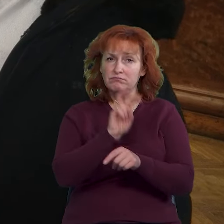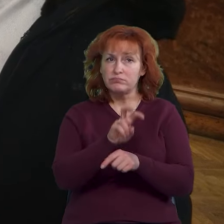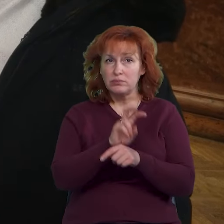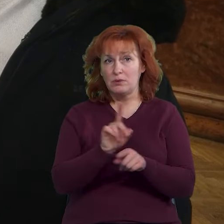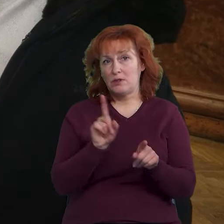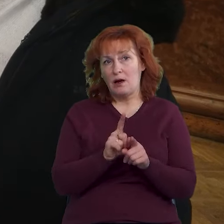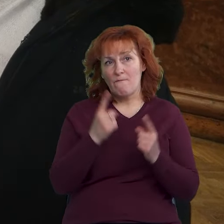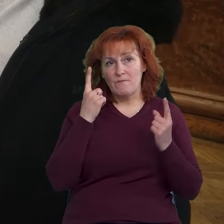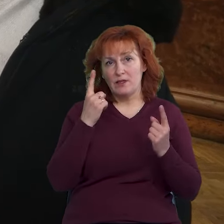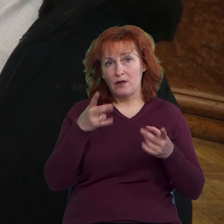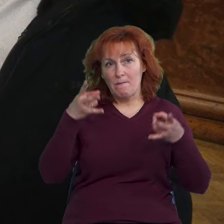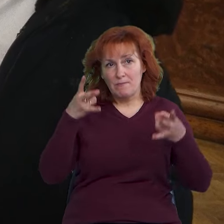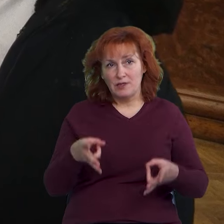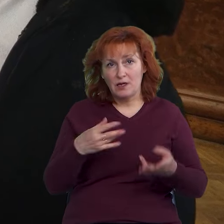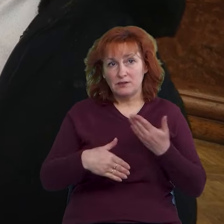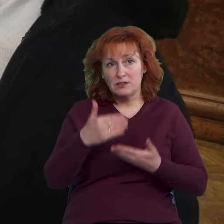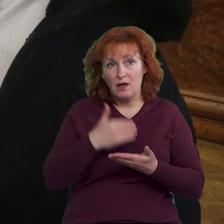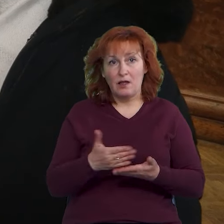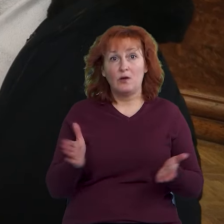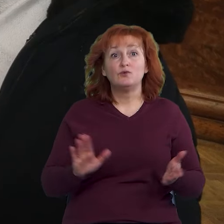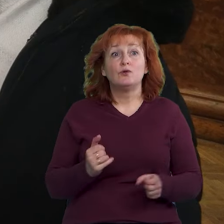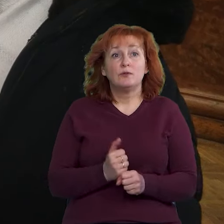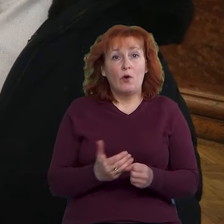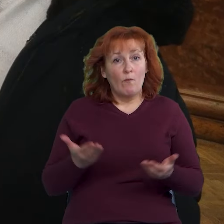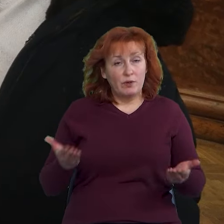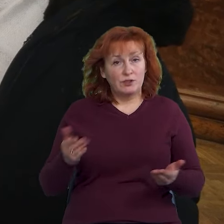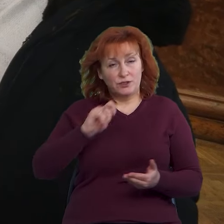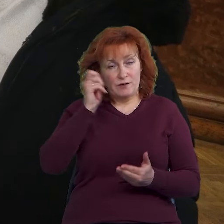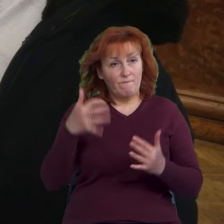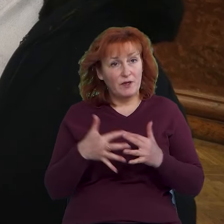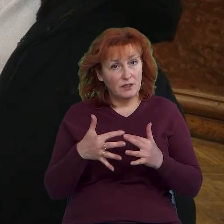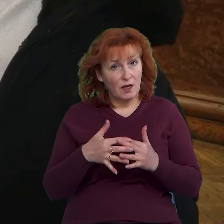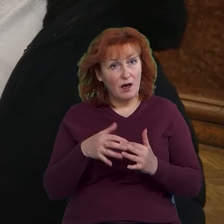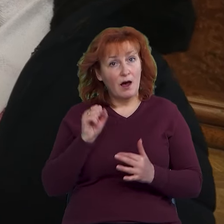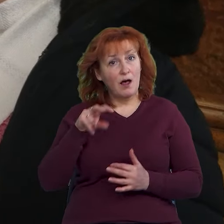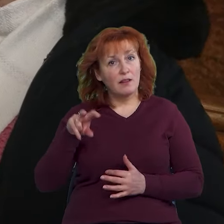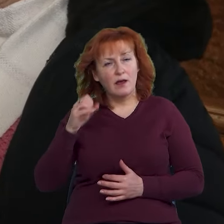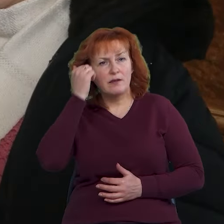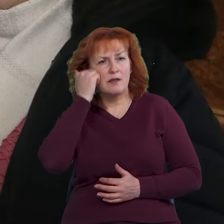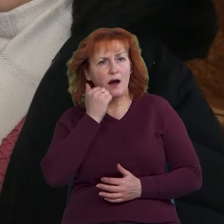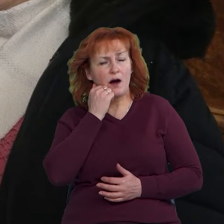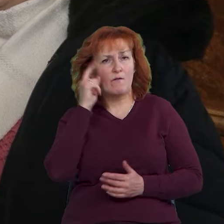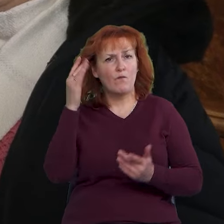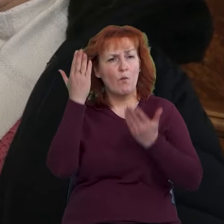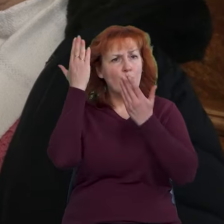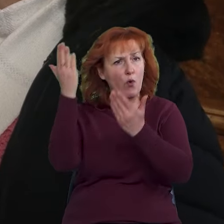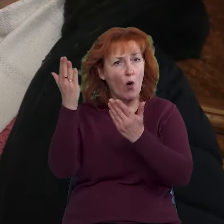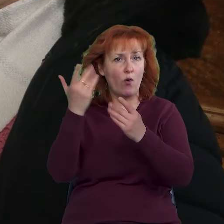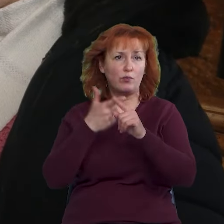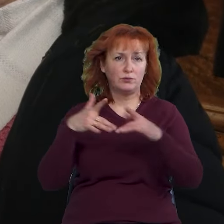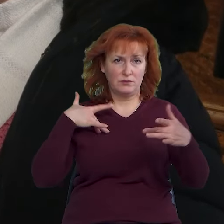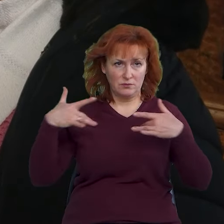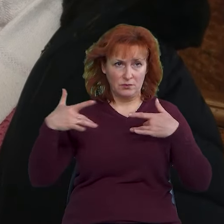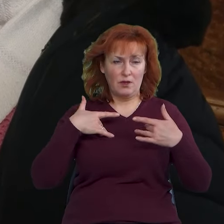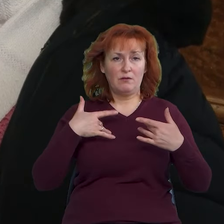біда стала, що зробиш війна. Але дякувати Богу театр відкривається, Чернігів